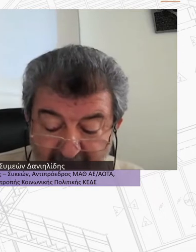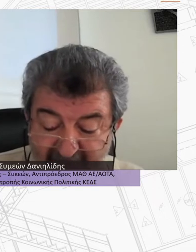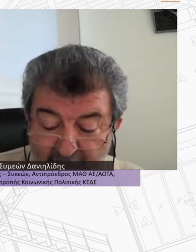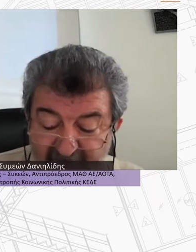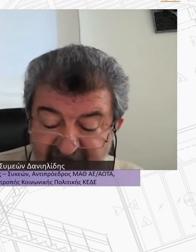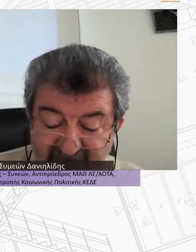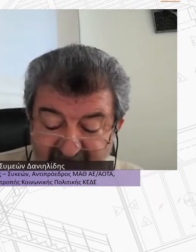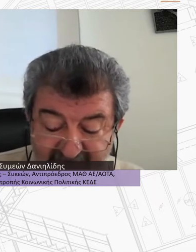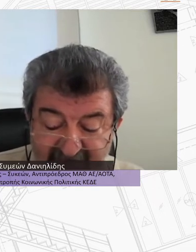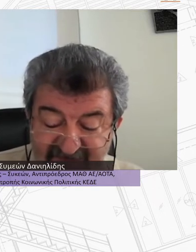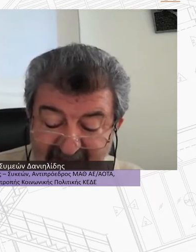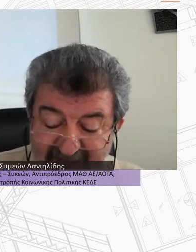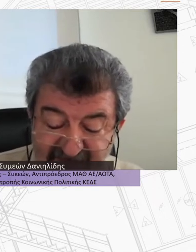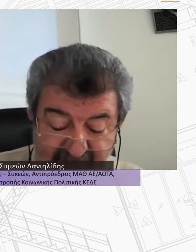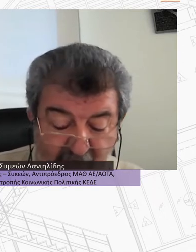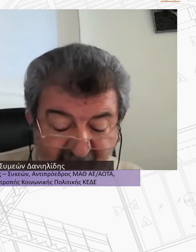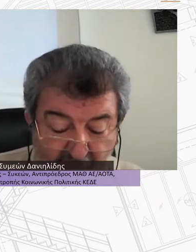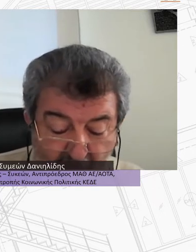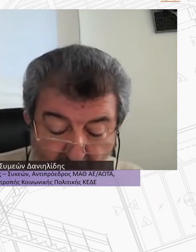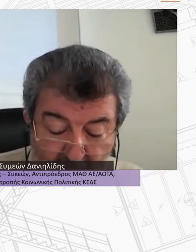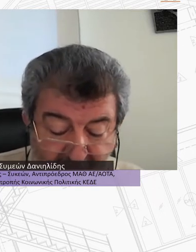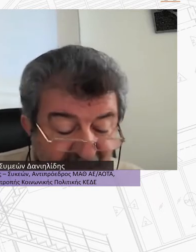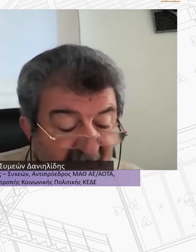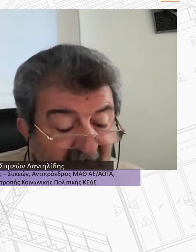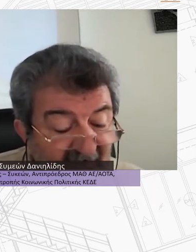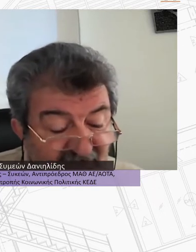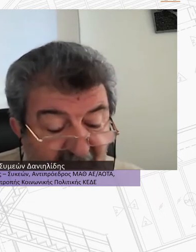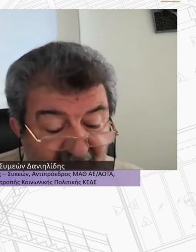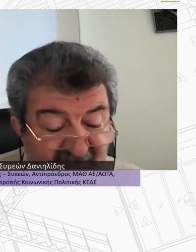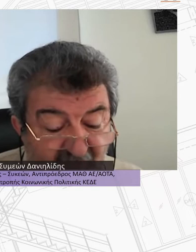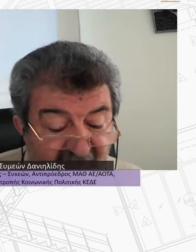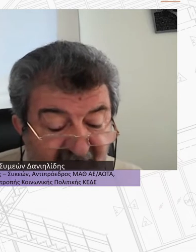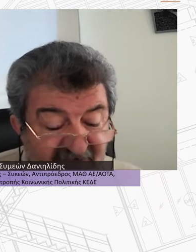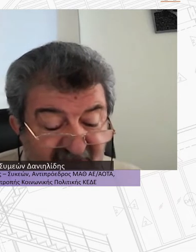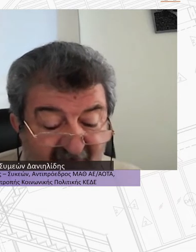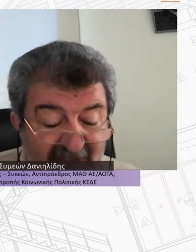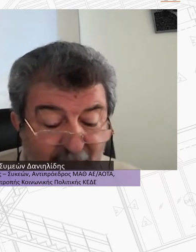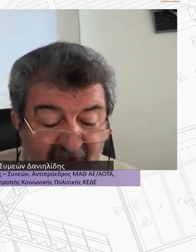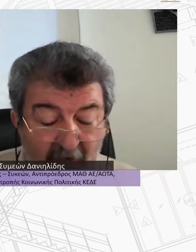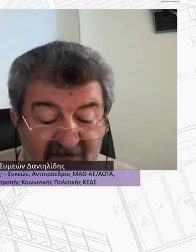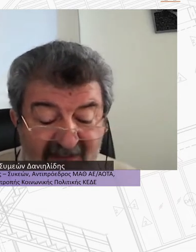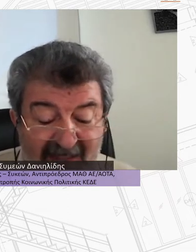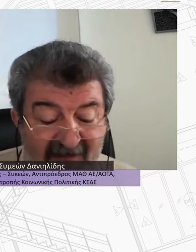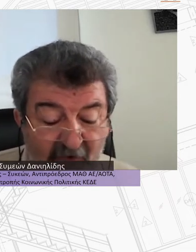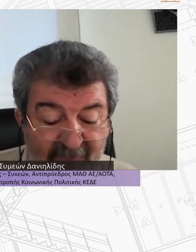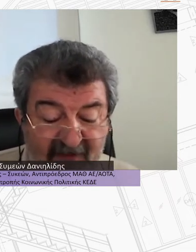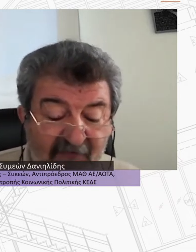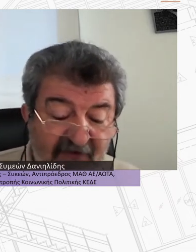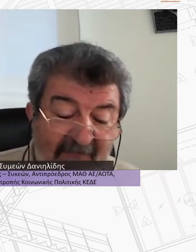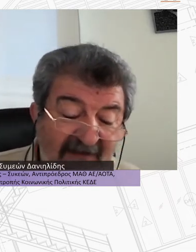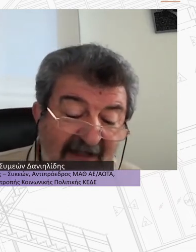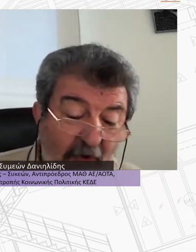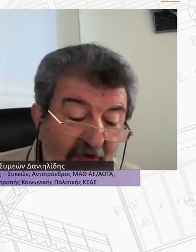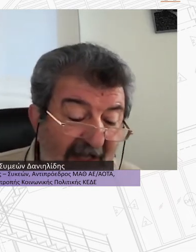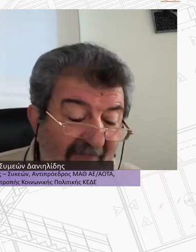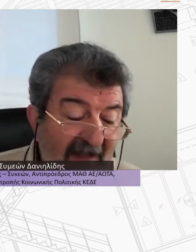ολοκληρωμένη πολιτική στέγαση με κομβικό ρόλο της τοπικής αυτοδιοίκησης Αυτά που για όλη την άλλη Ευρώπη εδώ